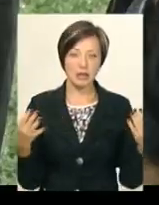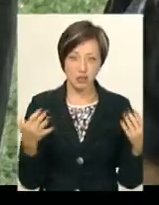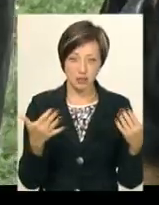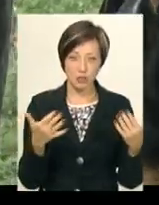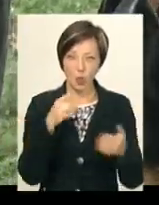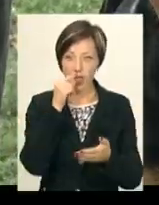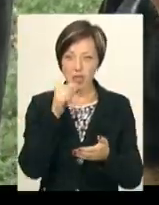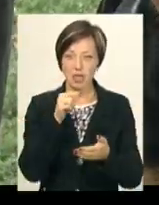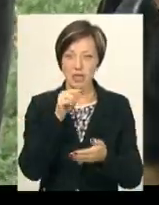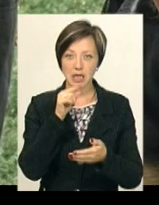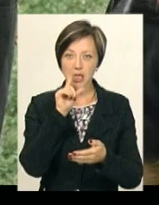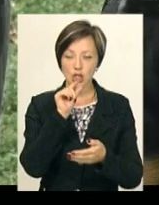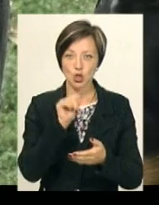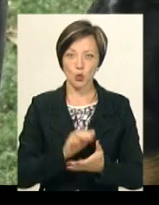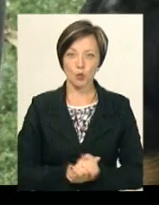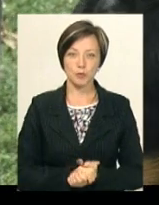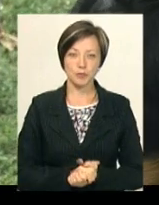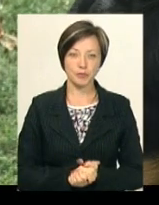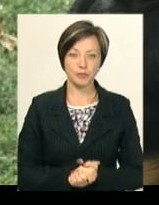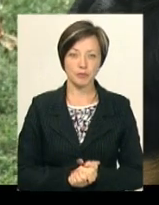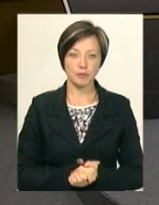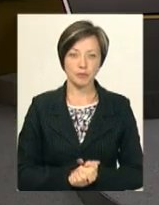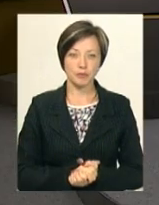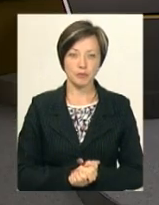Світлана Поробок, Володимир Паламар, Новини, Поділяцентр.